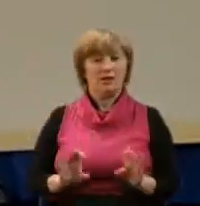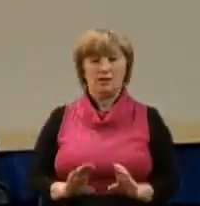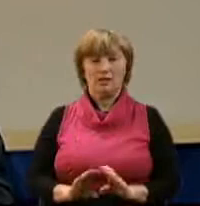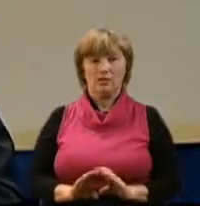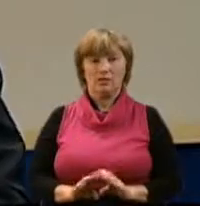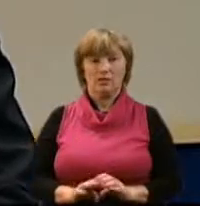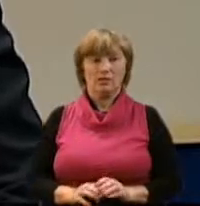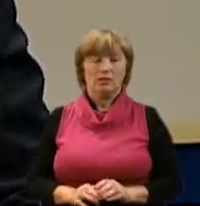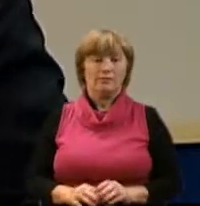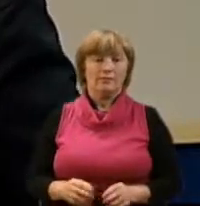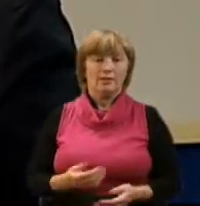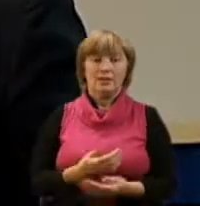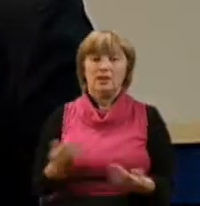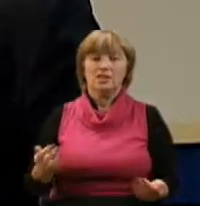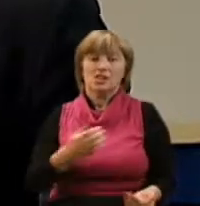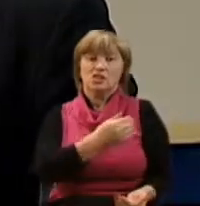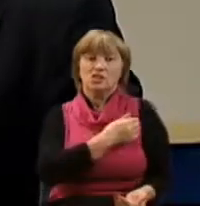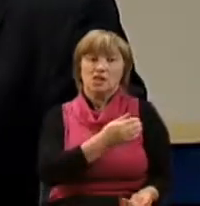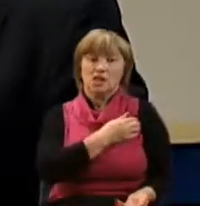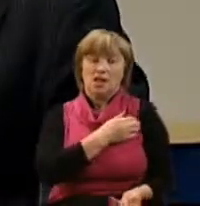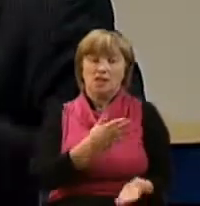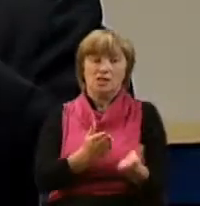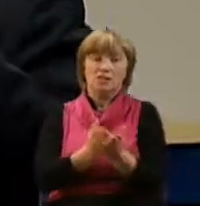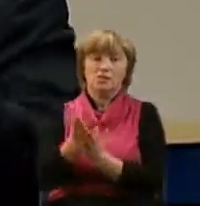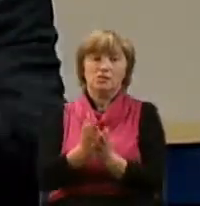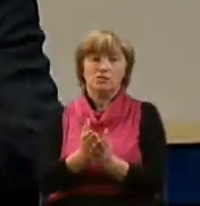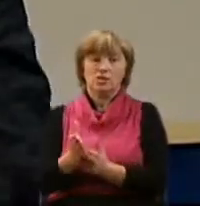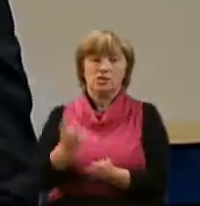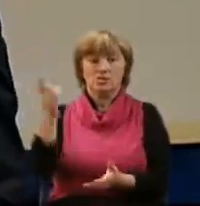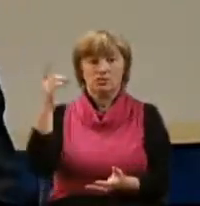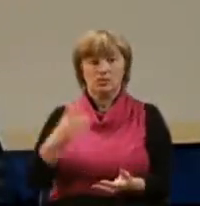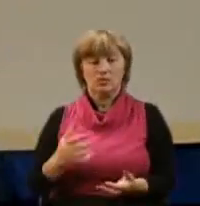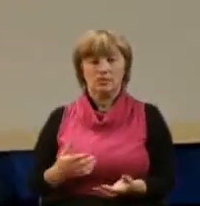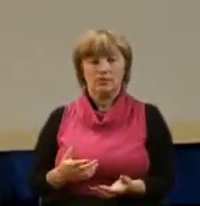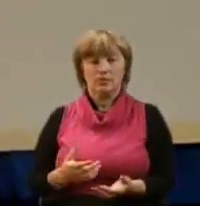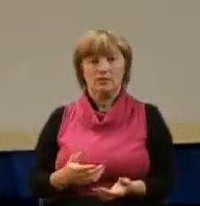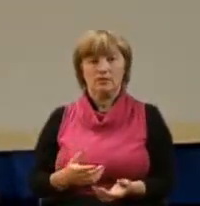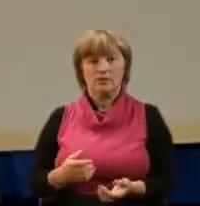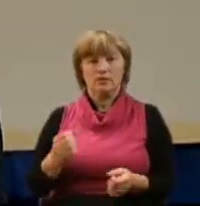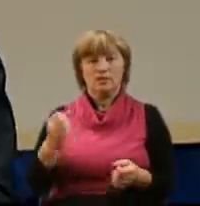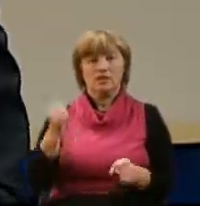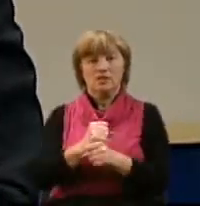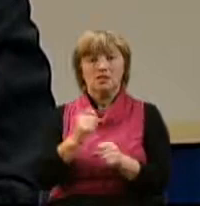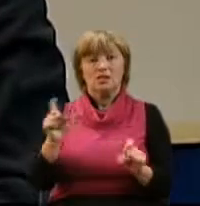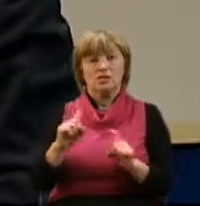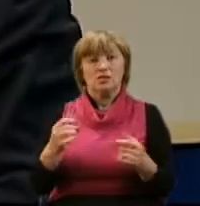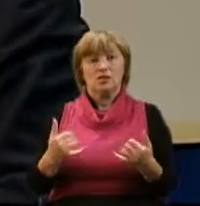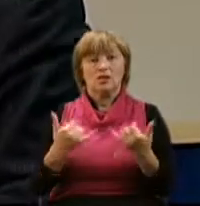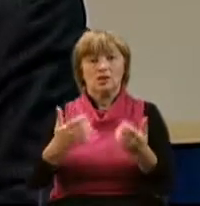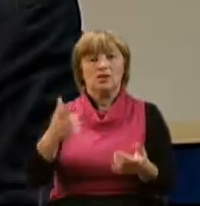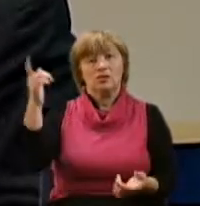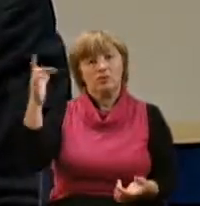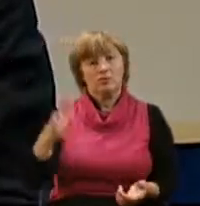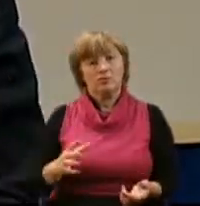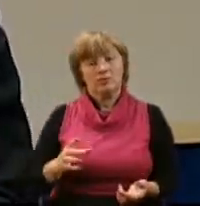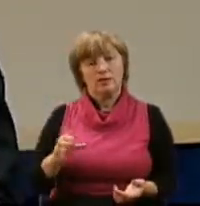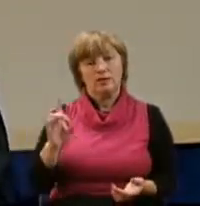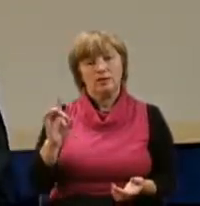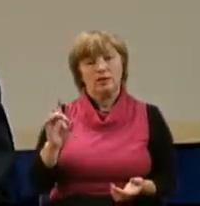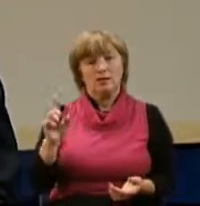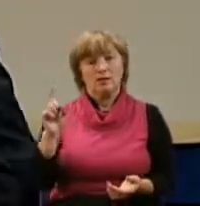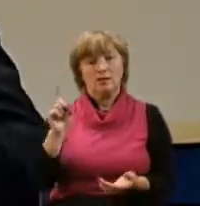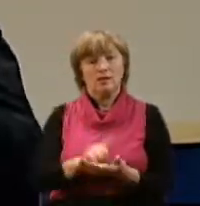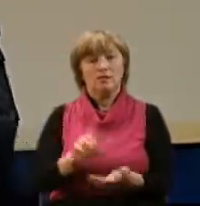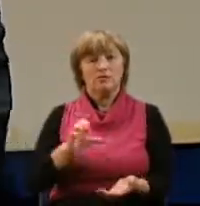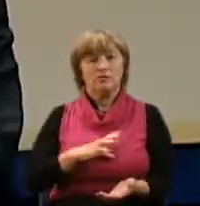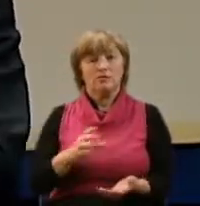Конечно же, наше желание служить Господу, проявлять инициативу, делать что-то для Господа, должно быть выражением